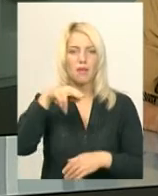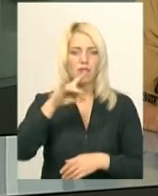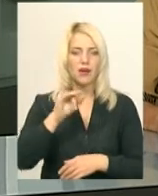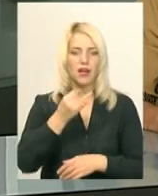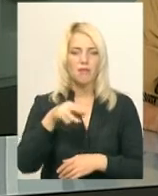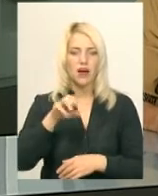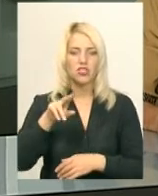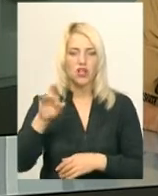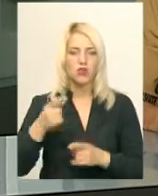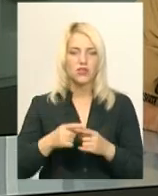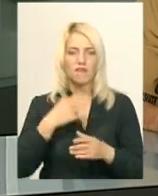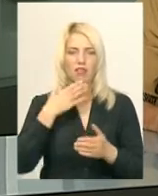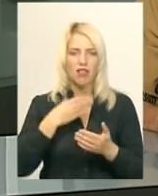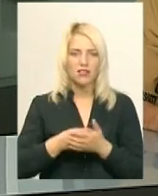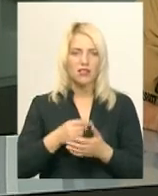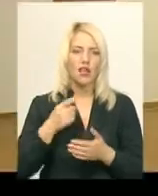власна колекція музею.